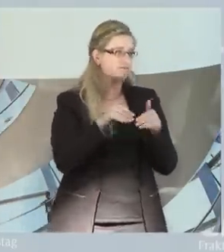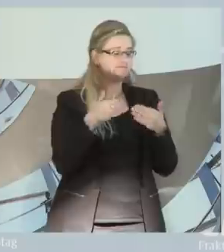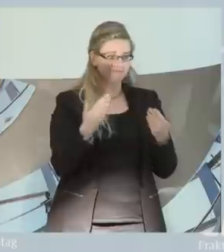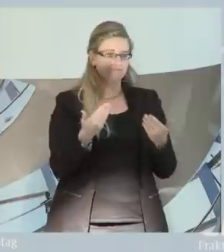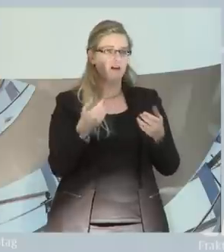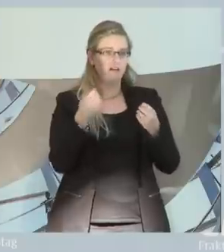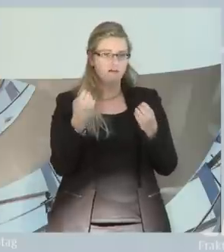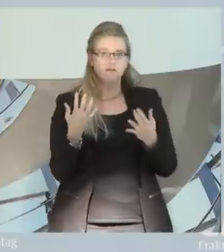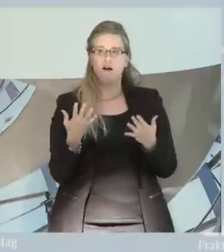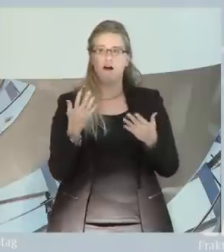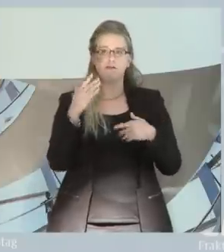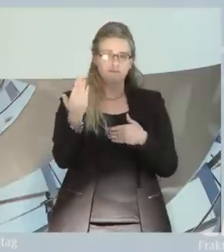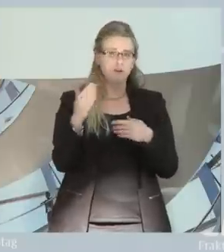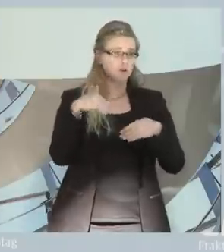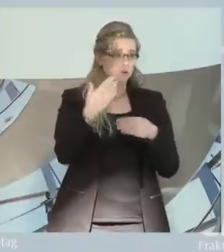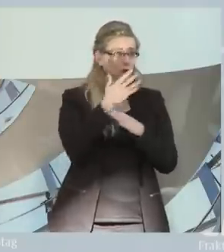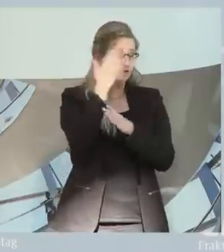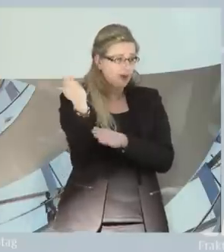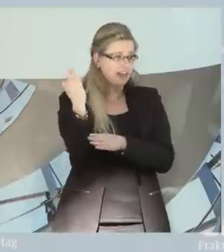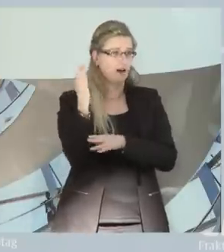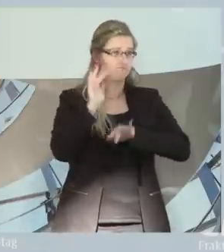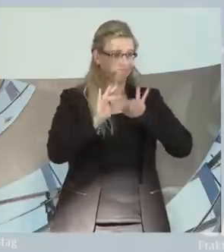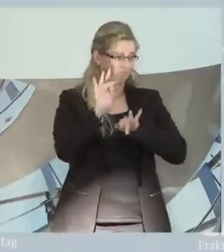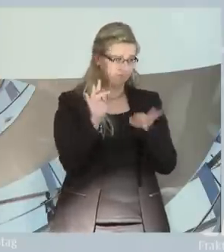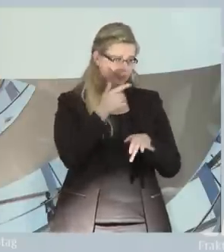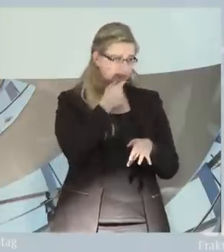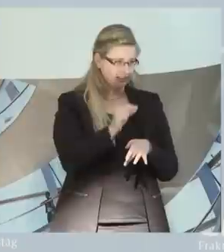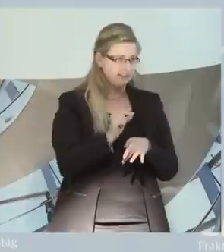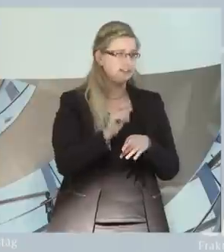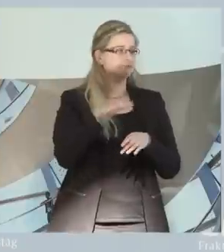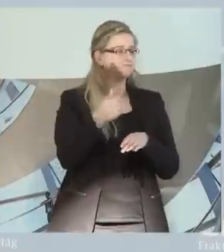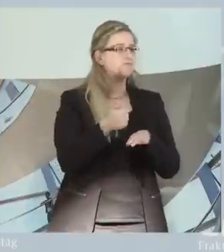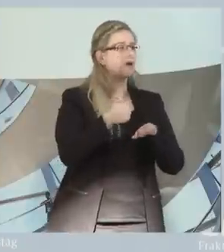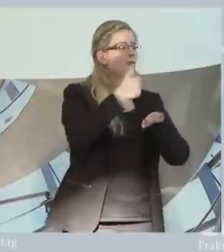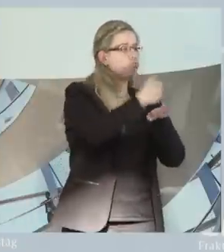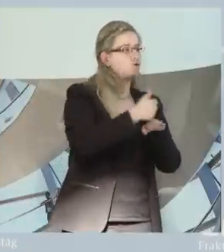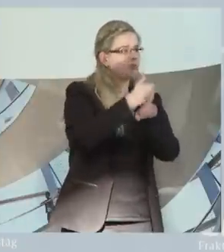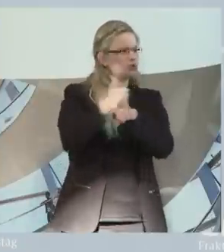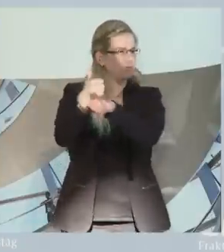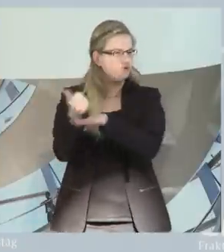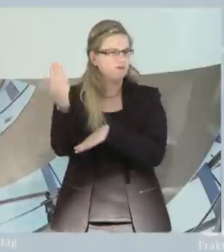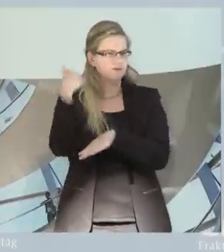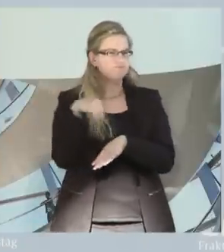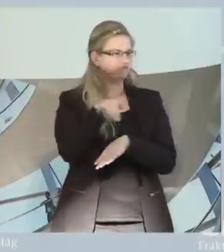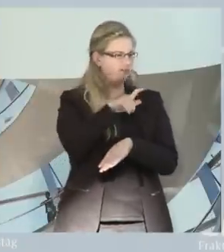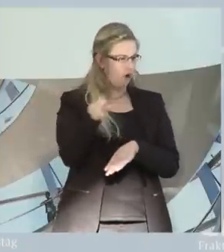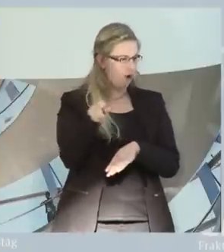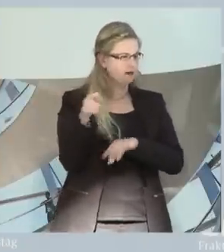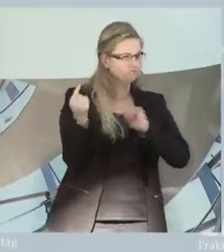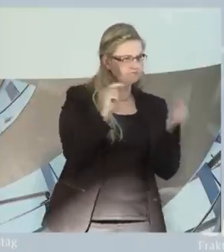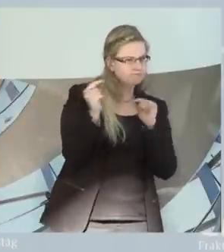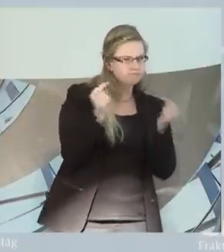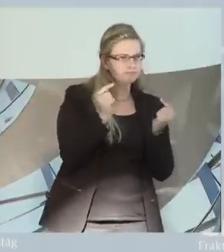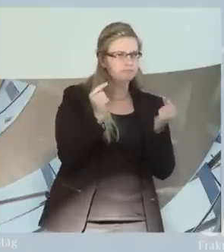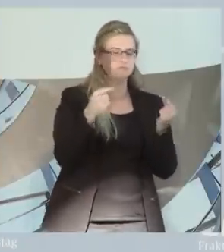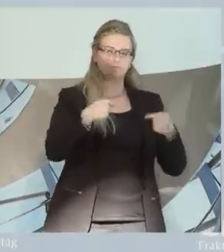gesagt, nicht wieder entstehen. Und gegen die Befürchtungen der Botschaften in der vergangenen Woche sage ich Ihnen